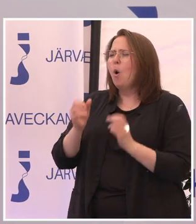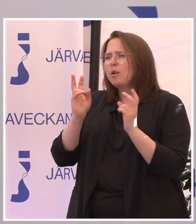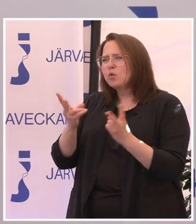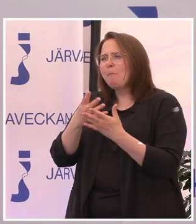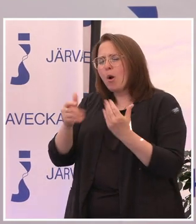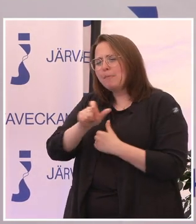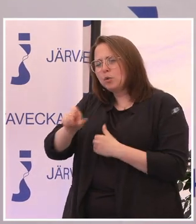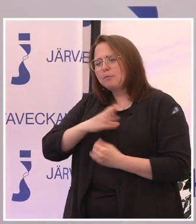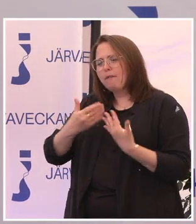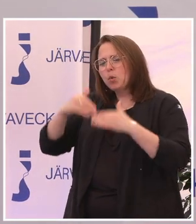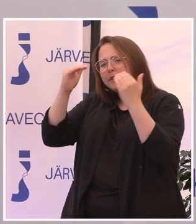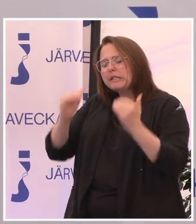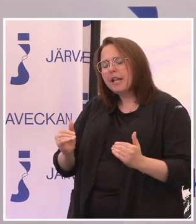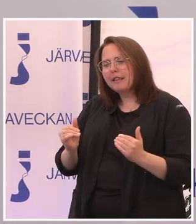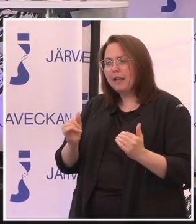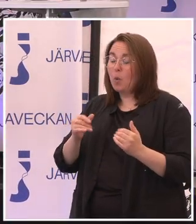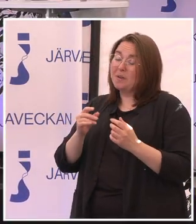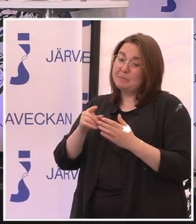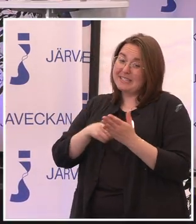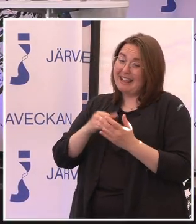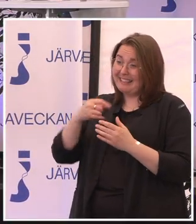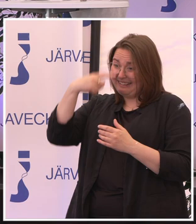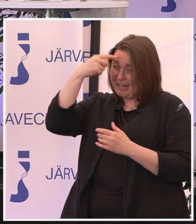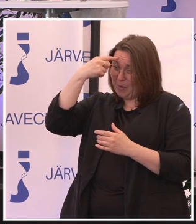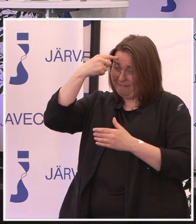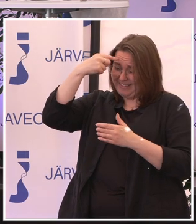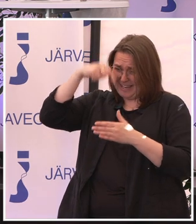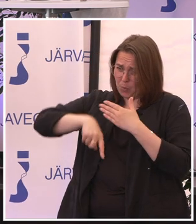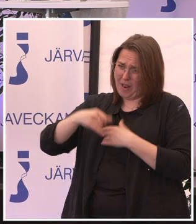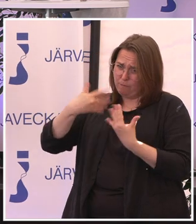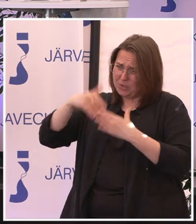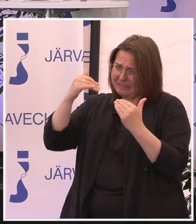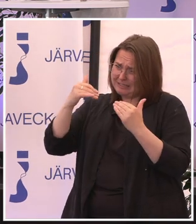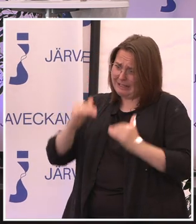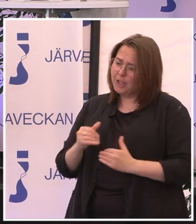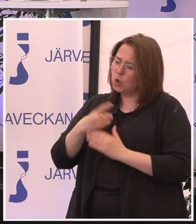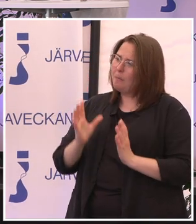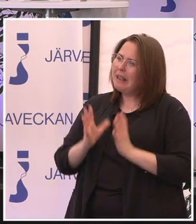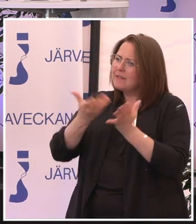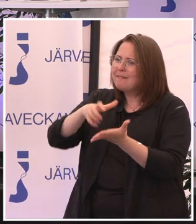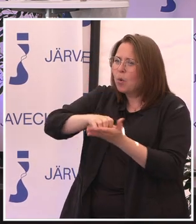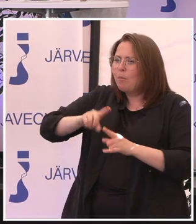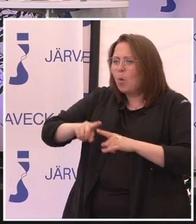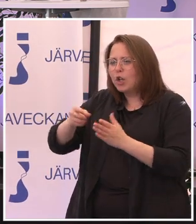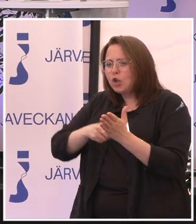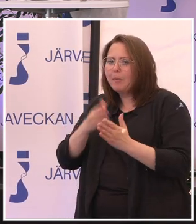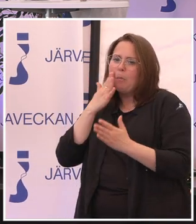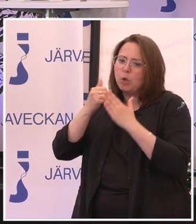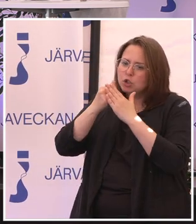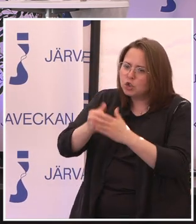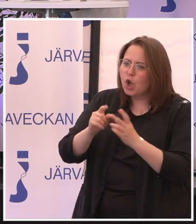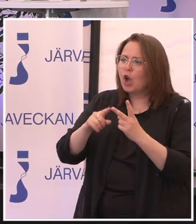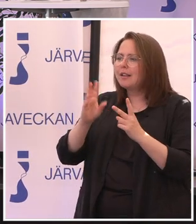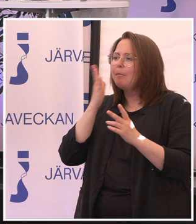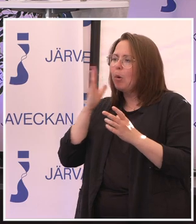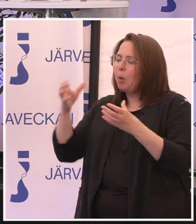funktionsnedsättning, inte minst som har en intellektuell funktionsnedsättning, lever ju i situationer med olika former av boendestöd eller